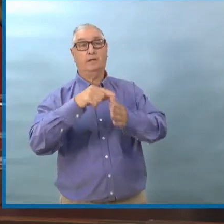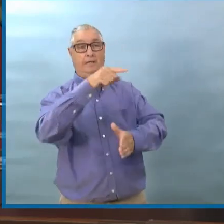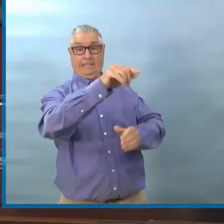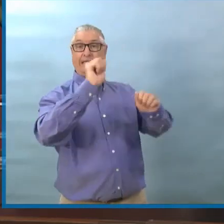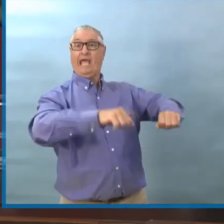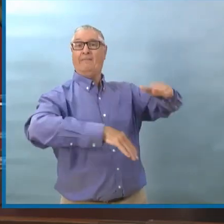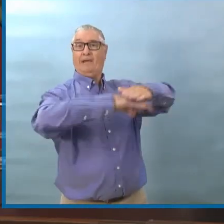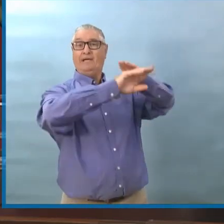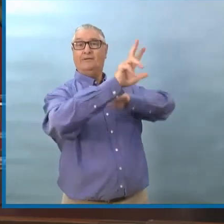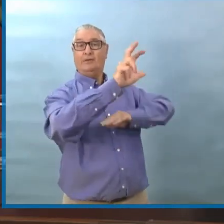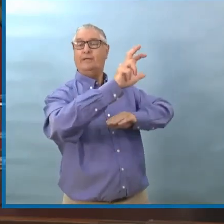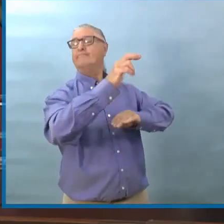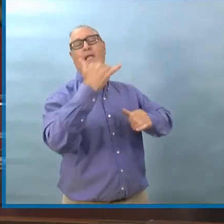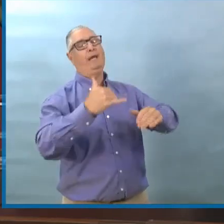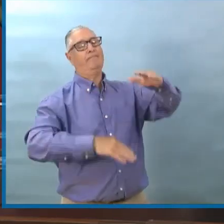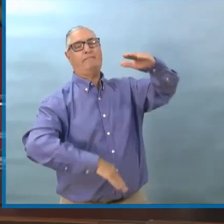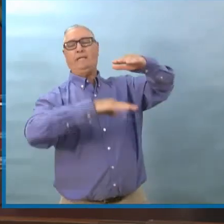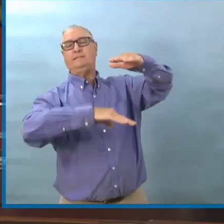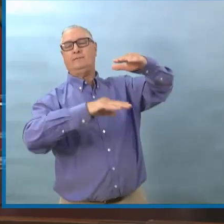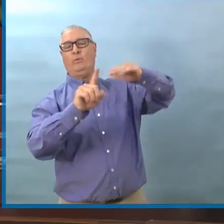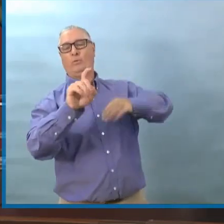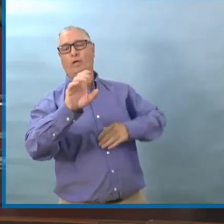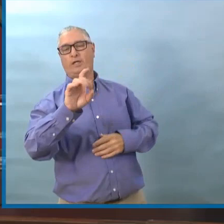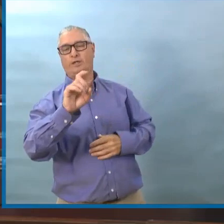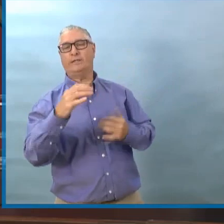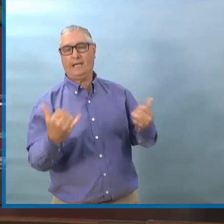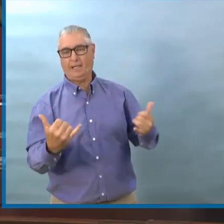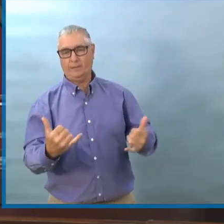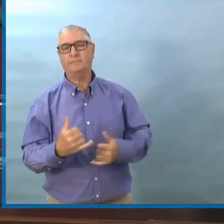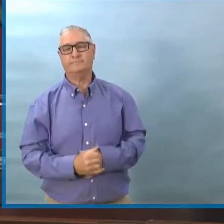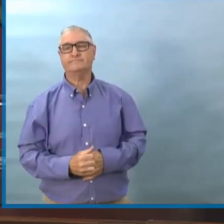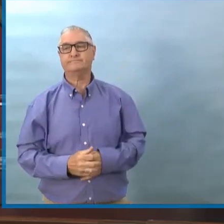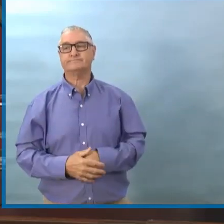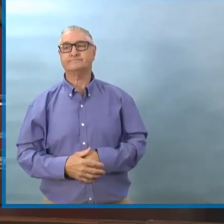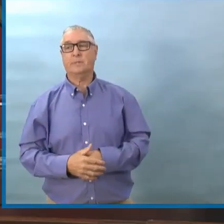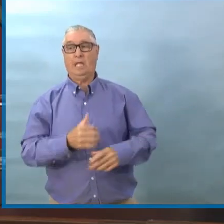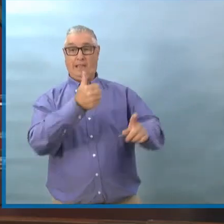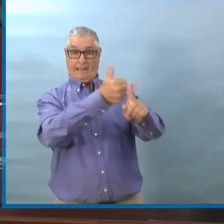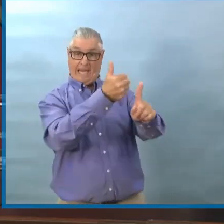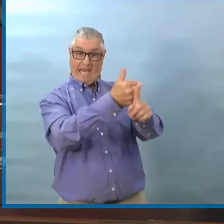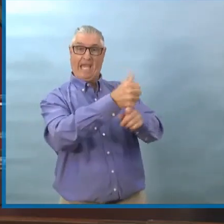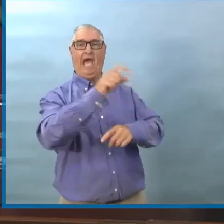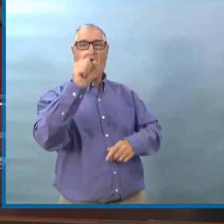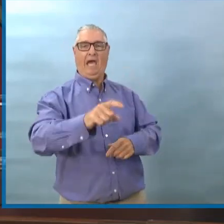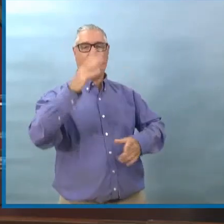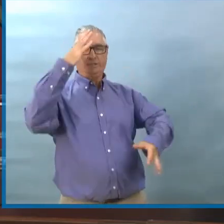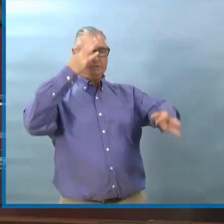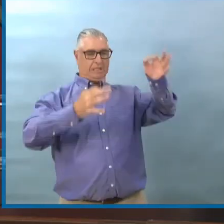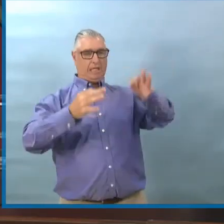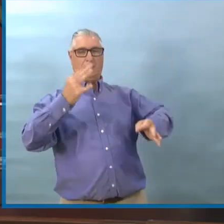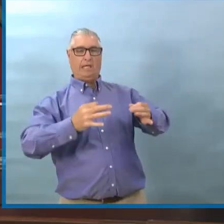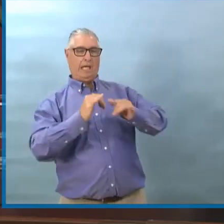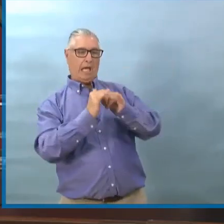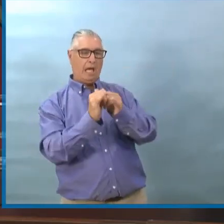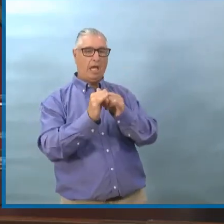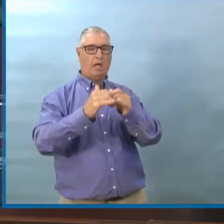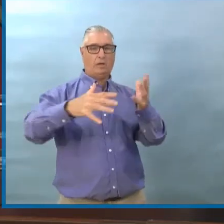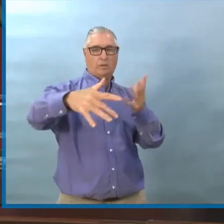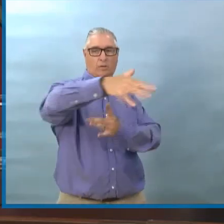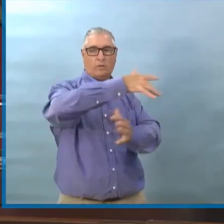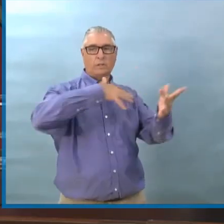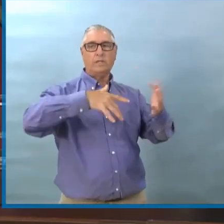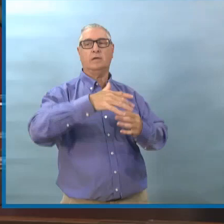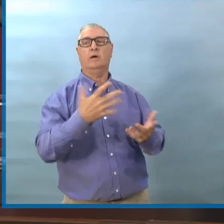Donc, il y a des attentes raisonnables par rapport à la capacité totale et à quoi correspondrait 30%.